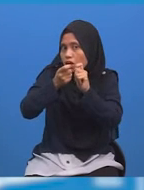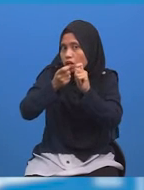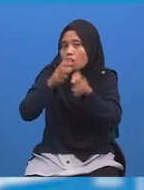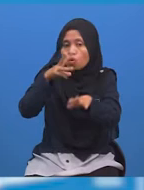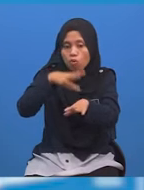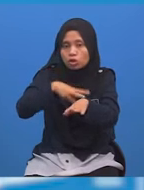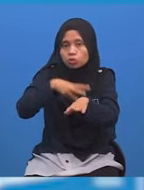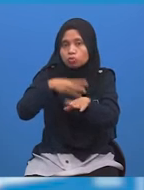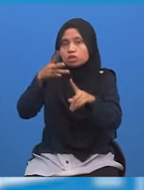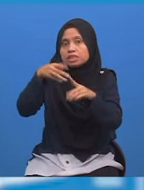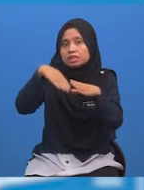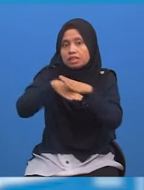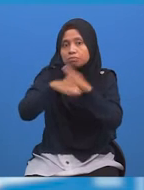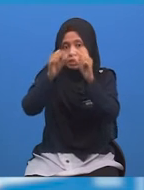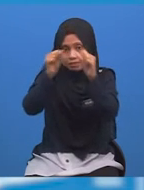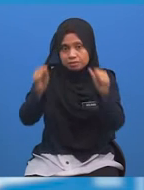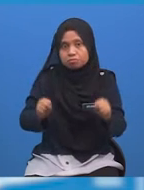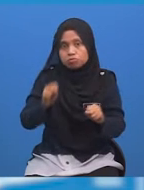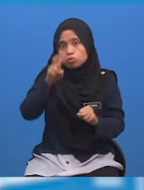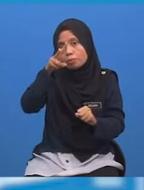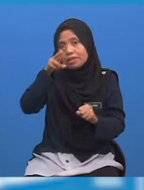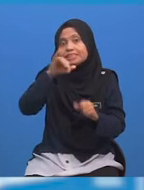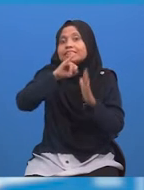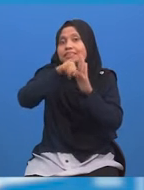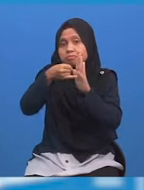waktu ke dalam sistem dua belas jam?